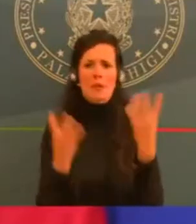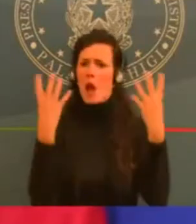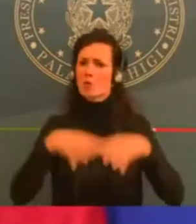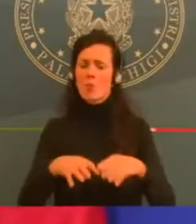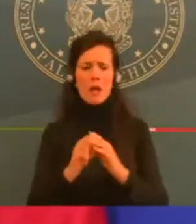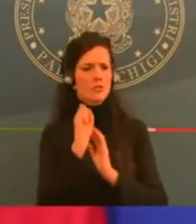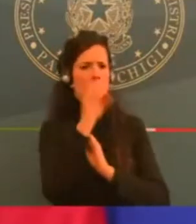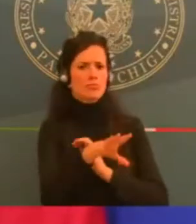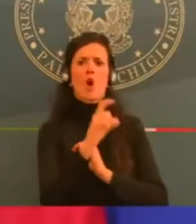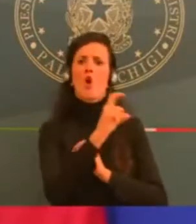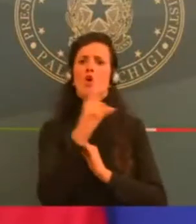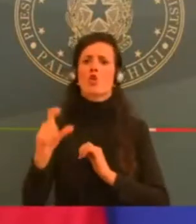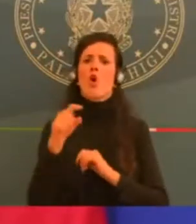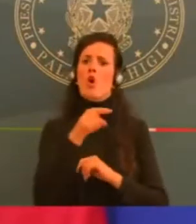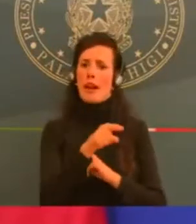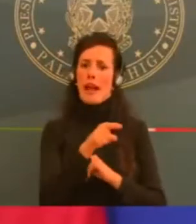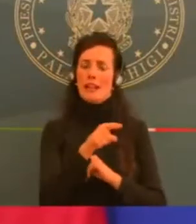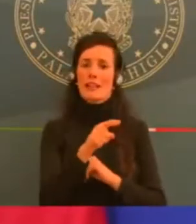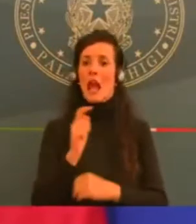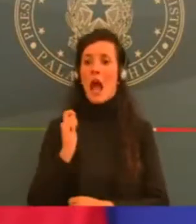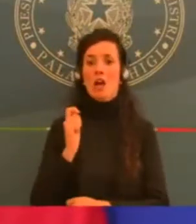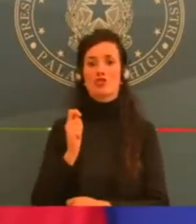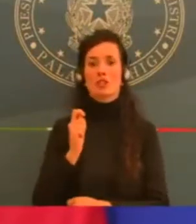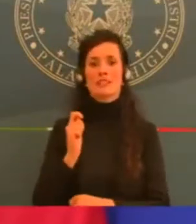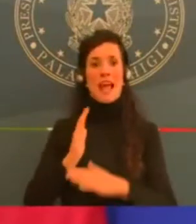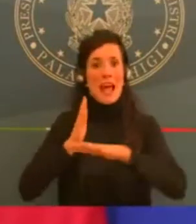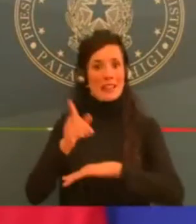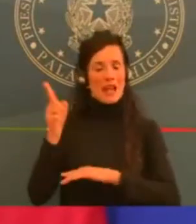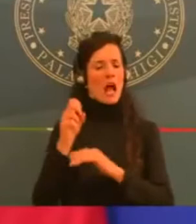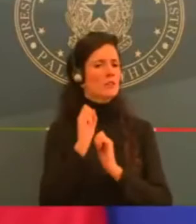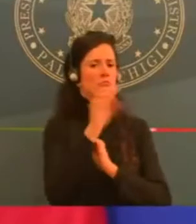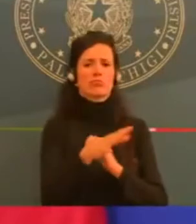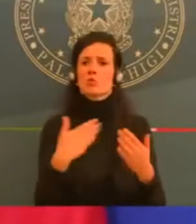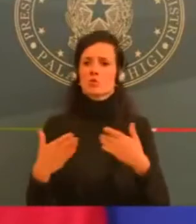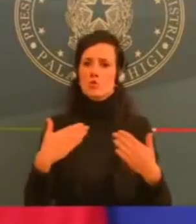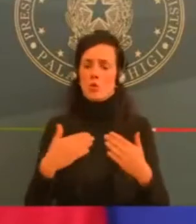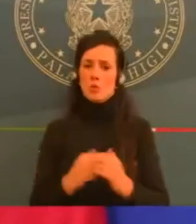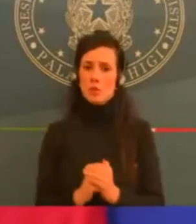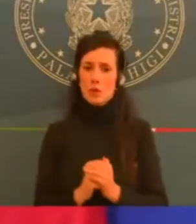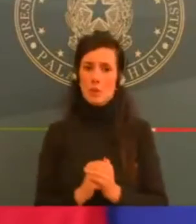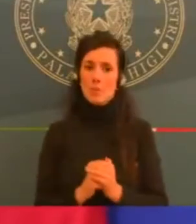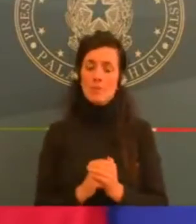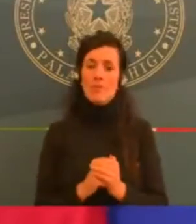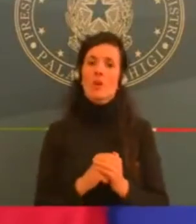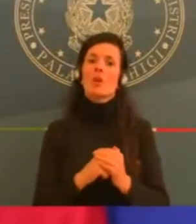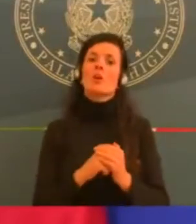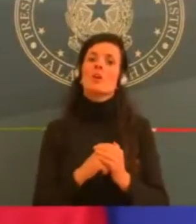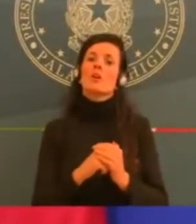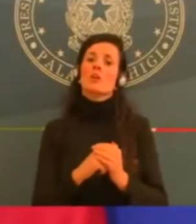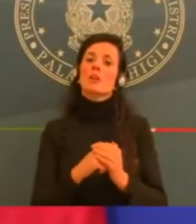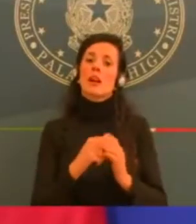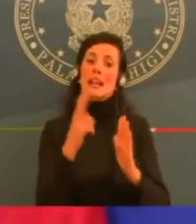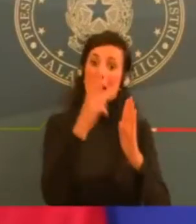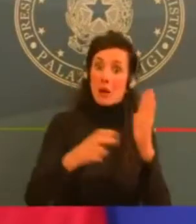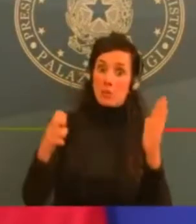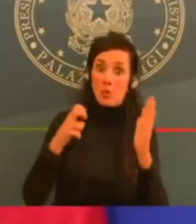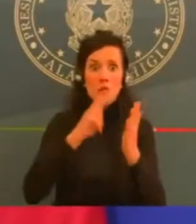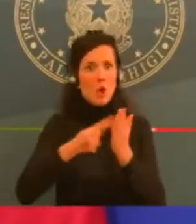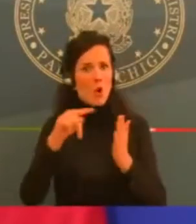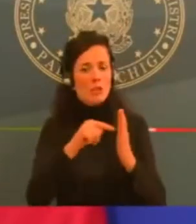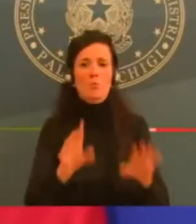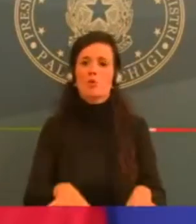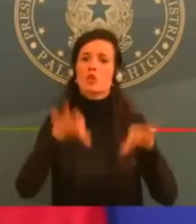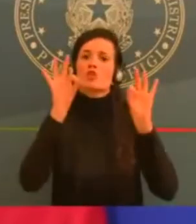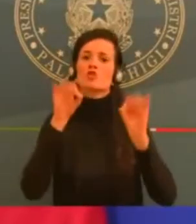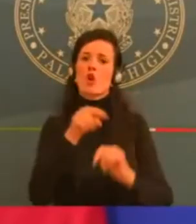tributi per coloro che hanno registrato perdite. Sono cose che devono viaggiare insieme. Misure